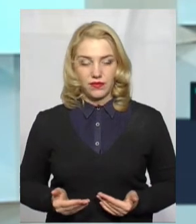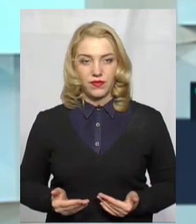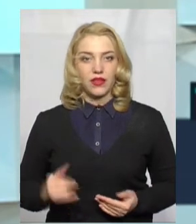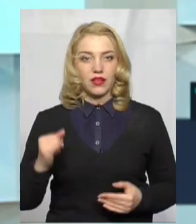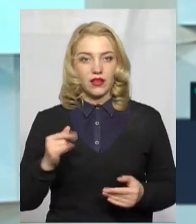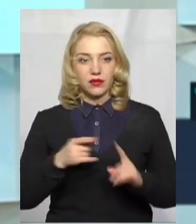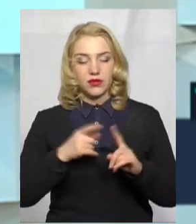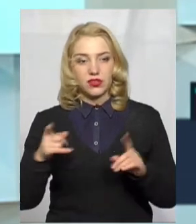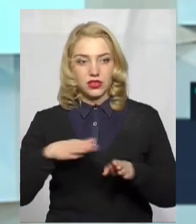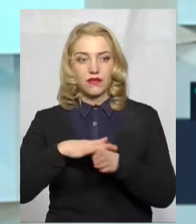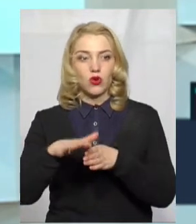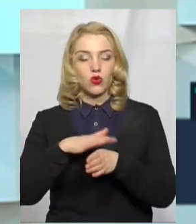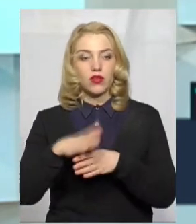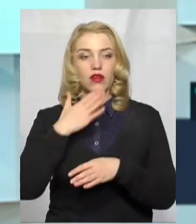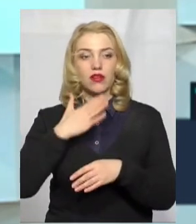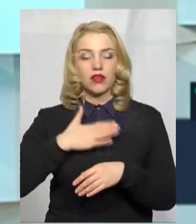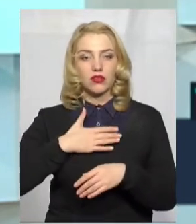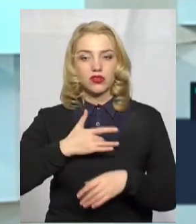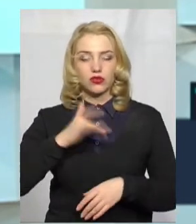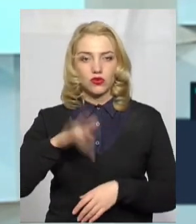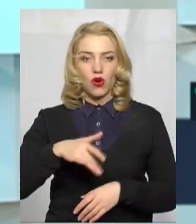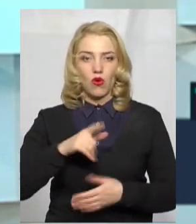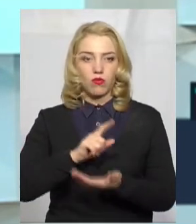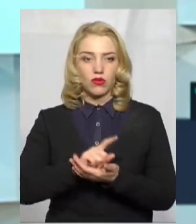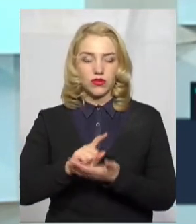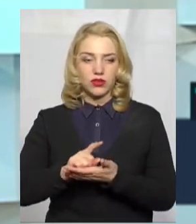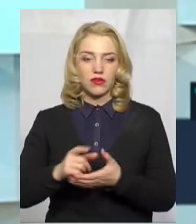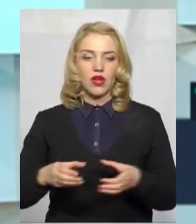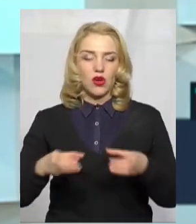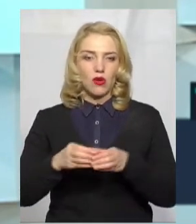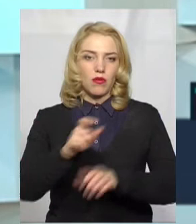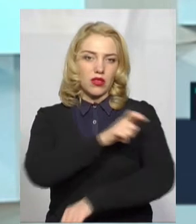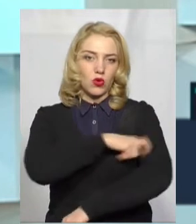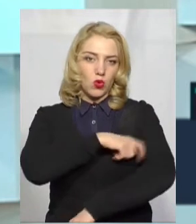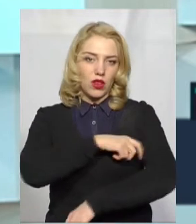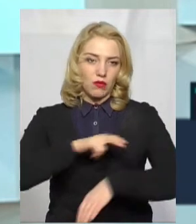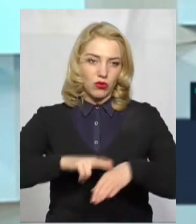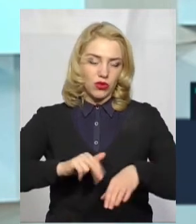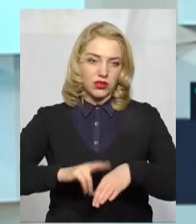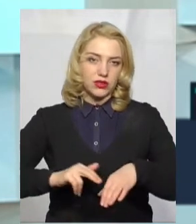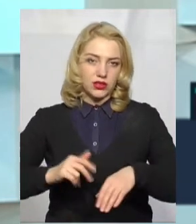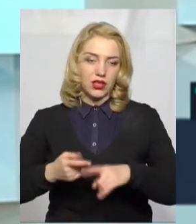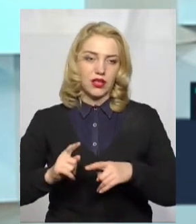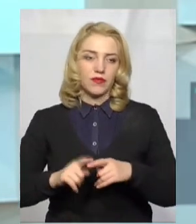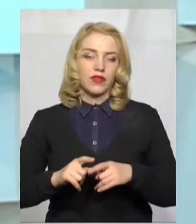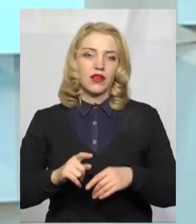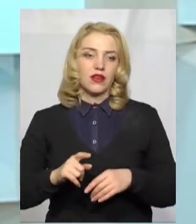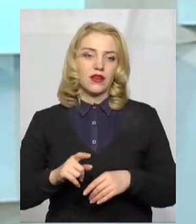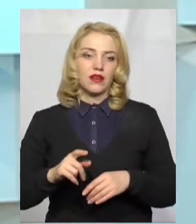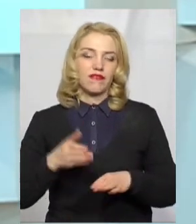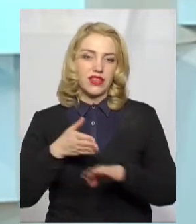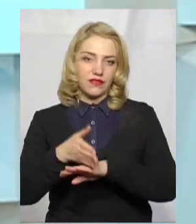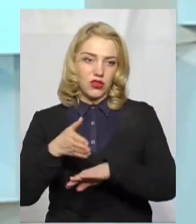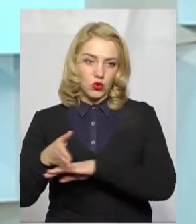під час виконання наших областків групи регування патрульної поліції, а також дільничні вцері поліції, поліцейські вцері громади